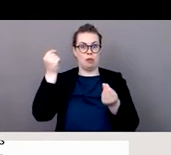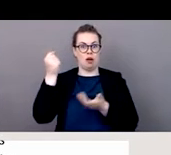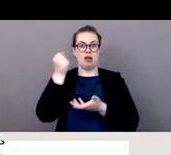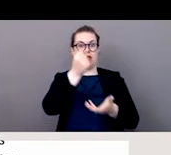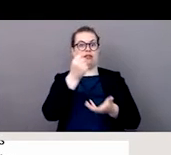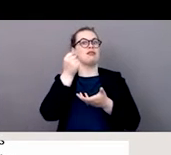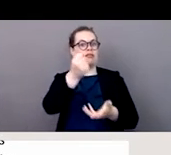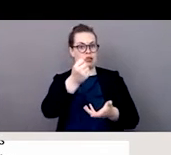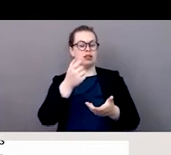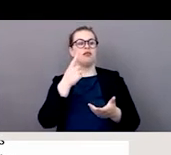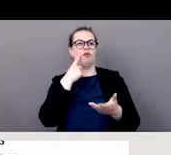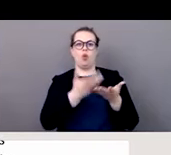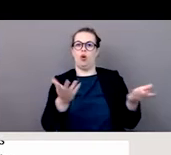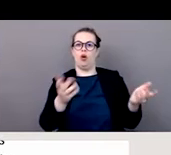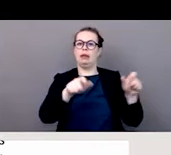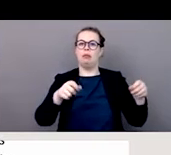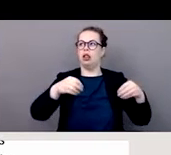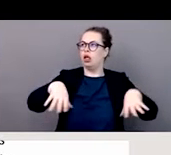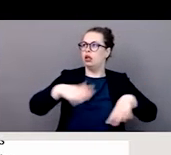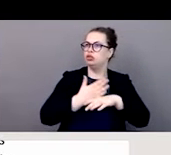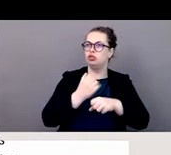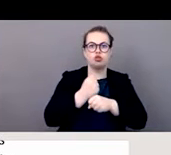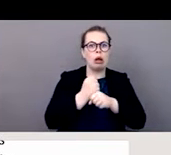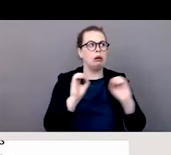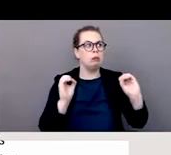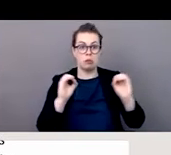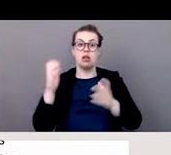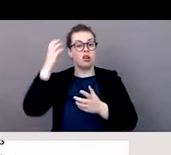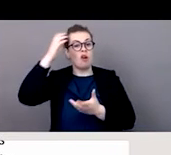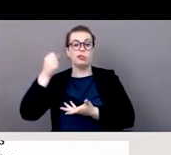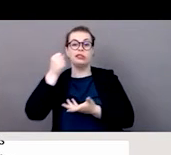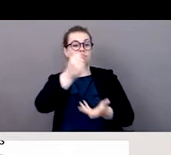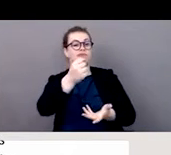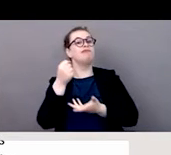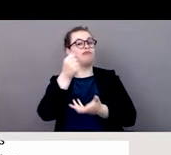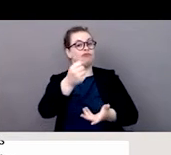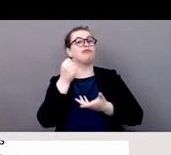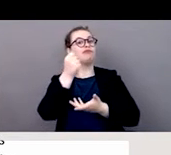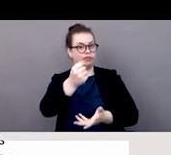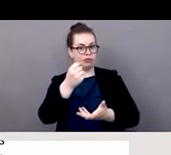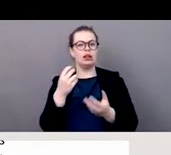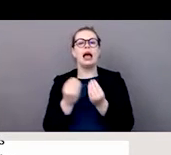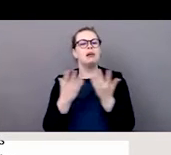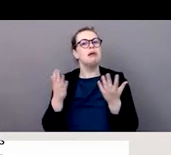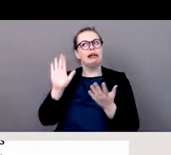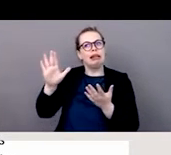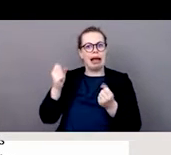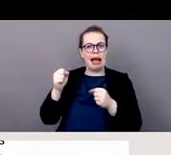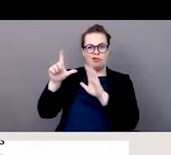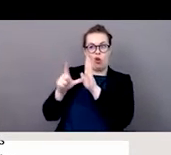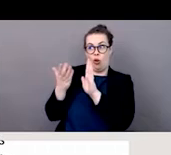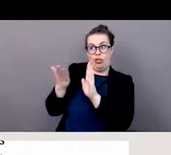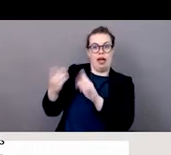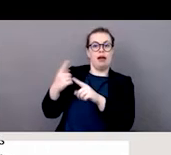utilisé donc un cadre législatif existant, aussi bien qu'administratif pour pouvoir assister justement ces travailleurs qui étaient